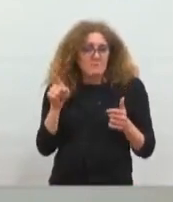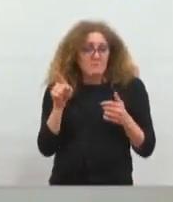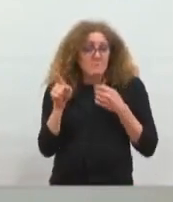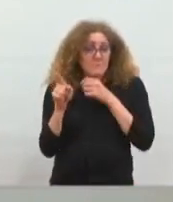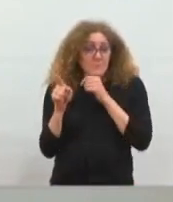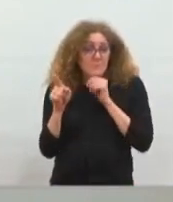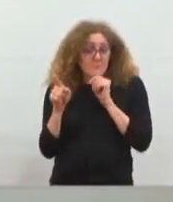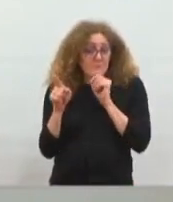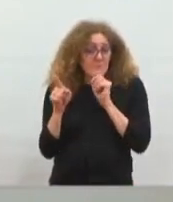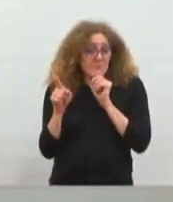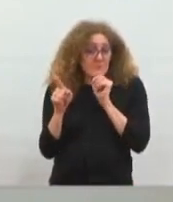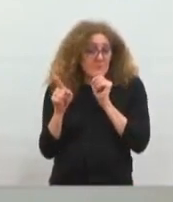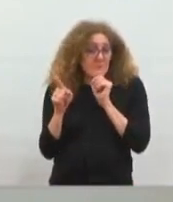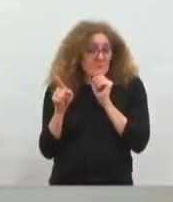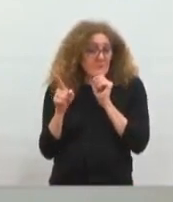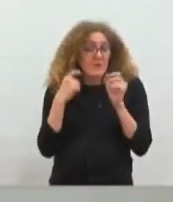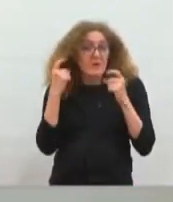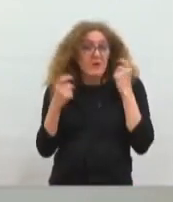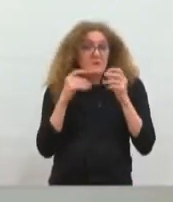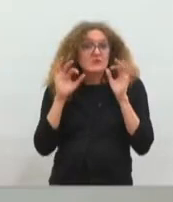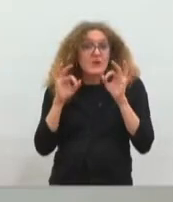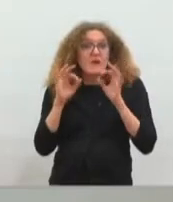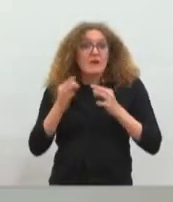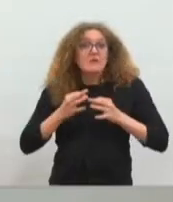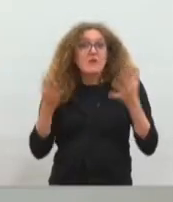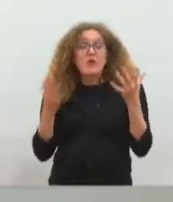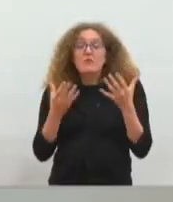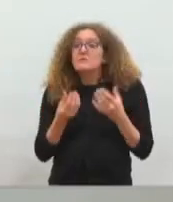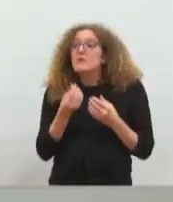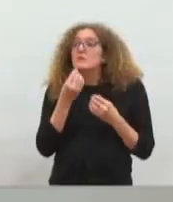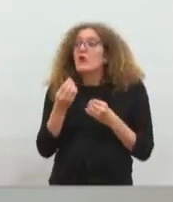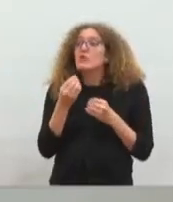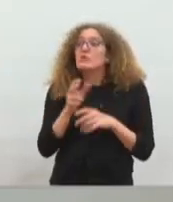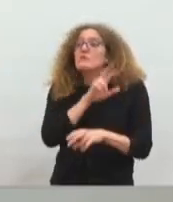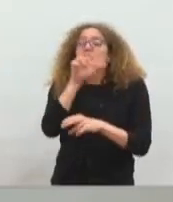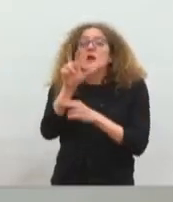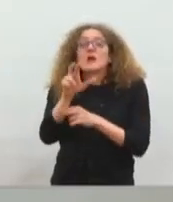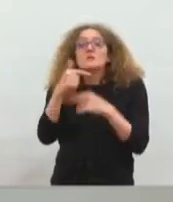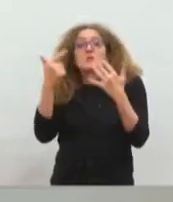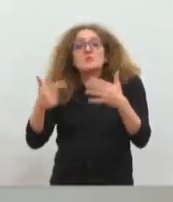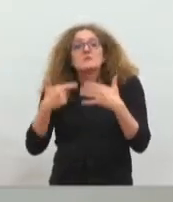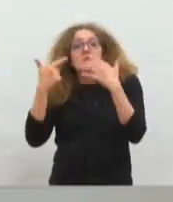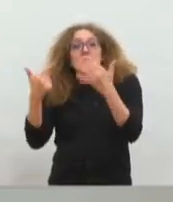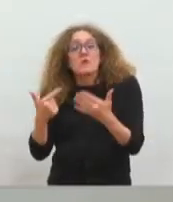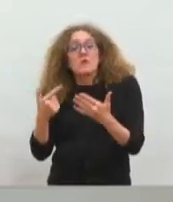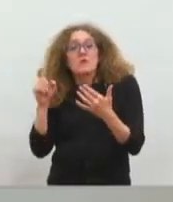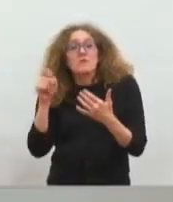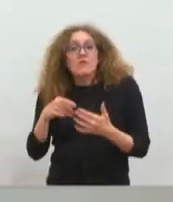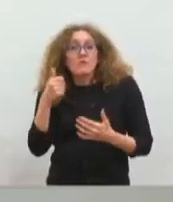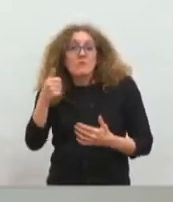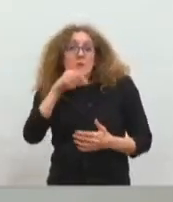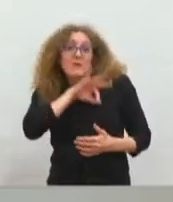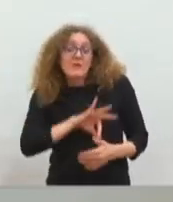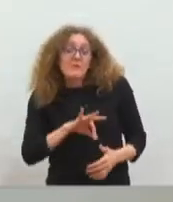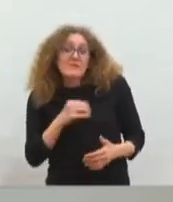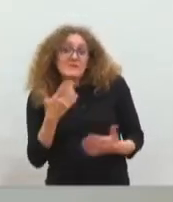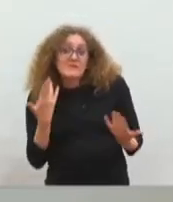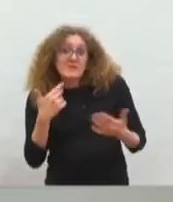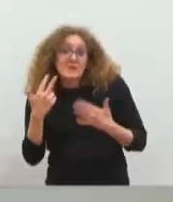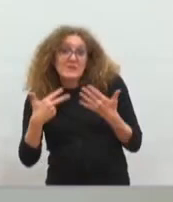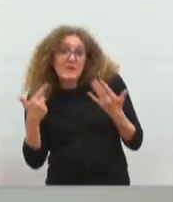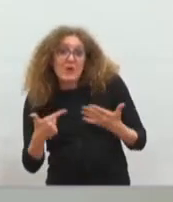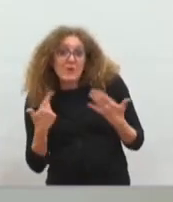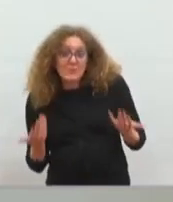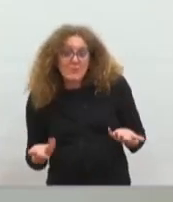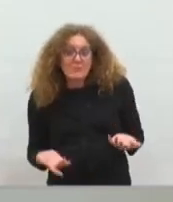hauteur du temps qui lui est donné. On lui donne une délégation de 7 ans, il faut qu'il y ait un retour sur investissement sur 7 ans. Or, quand nous, nous mettons